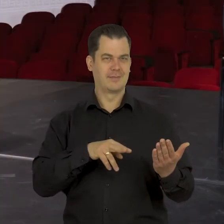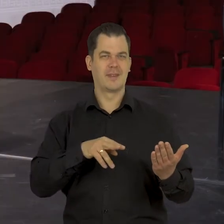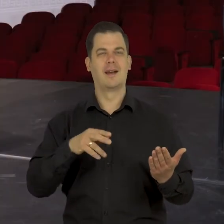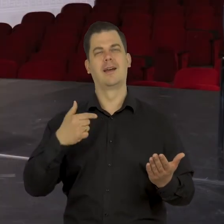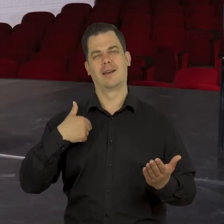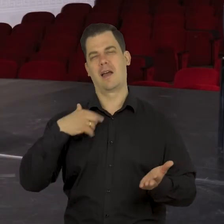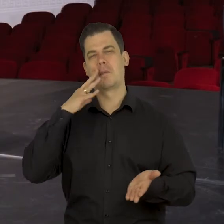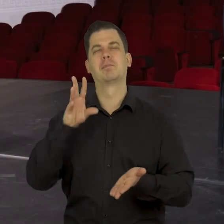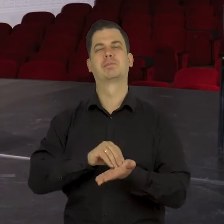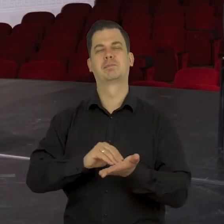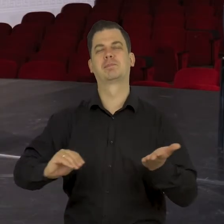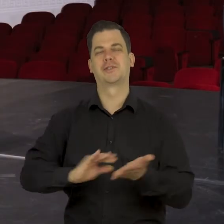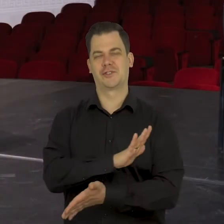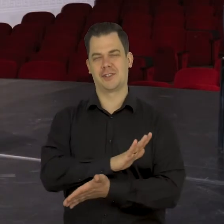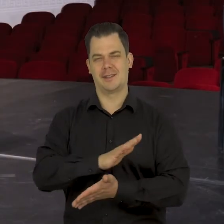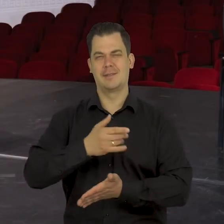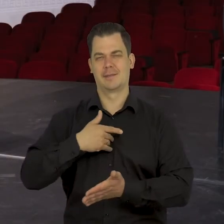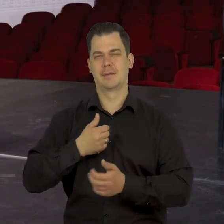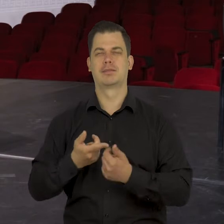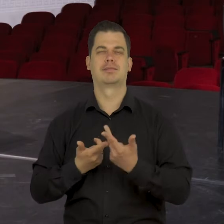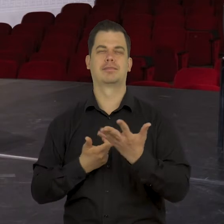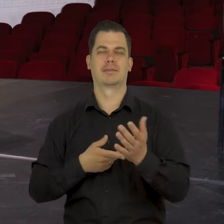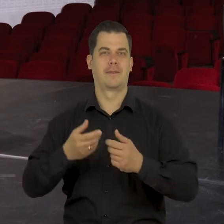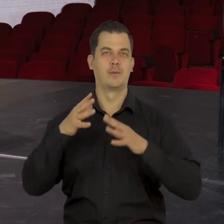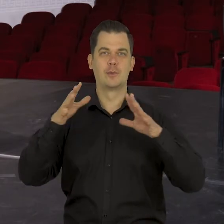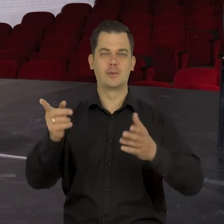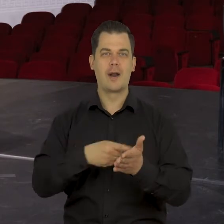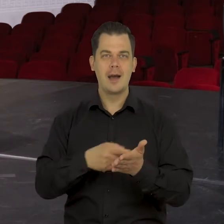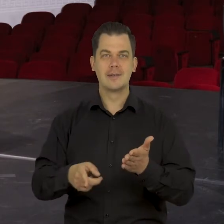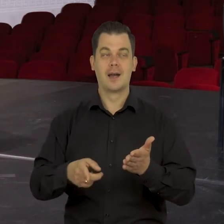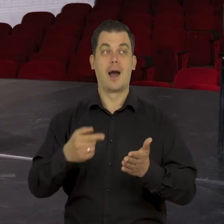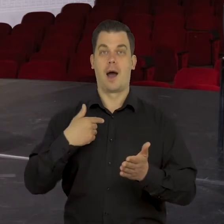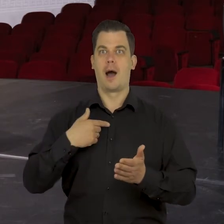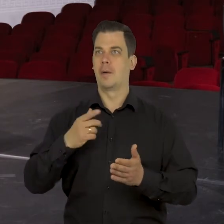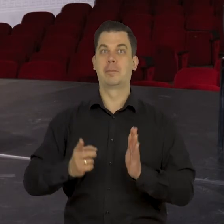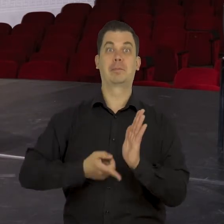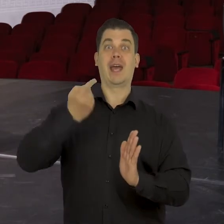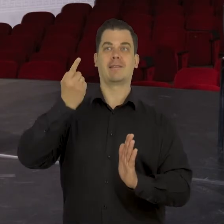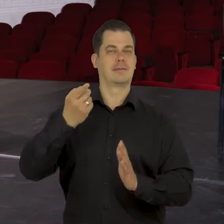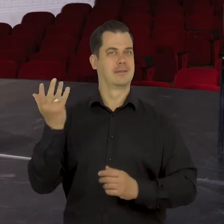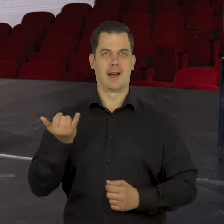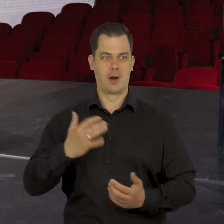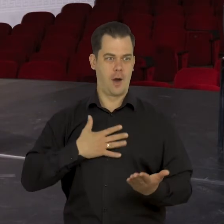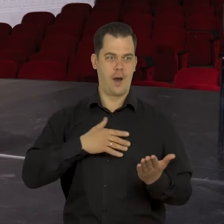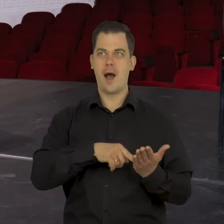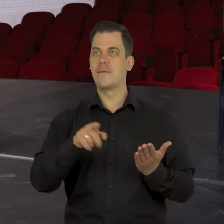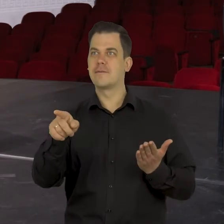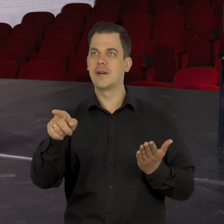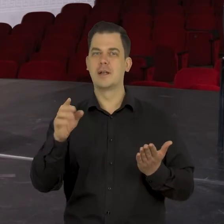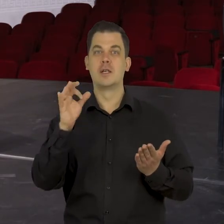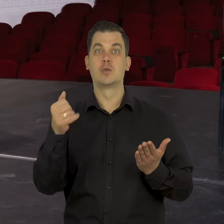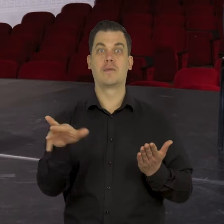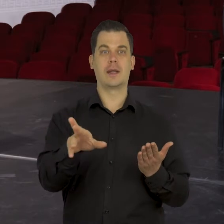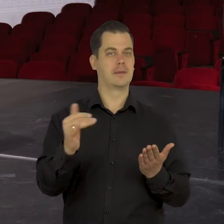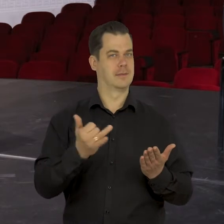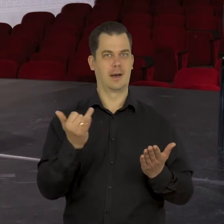To znaczy, już jestem po iluś tam spektaklach przygotowana mniej więcej, prawda? Wiadomo, że premiery są najbardziej ekscytujące i to